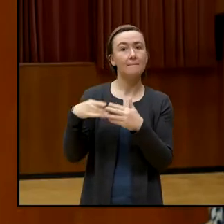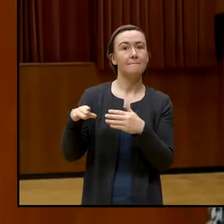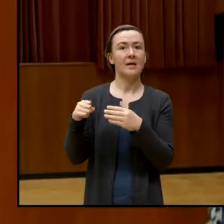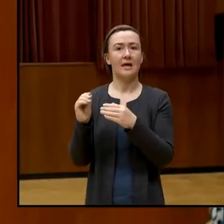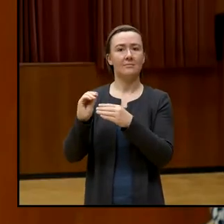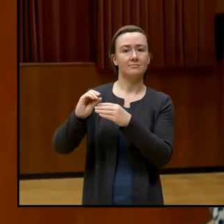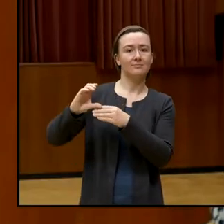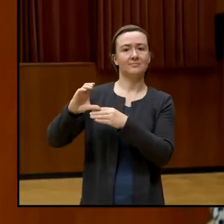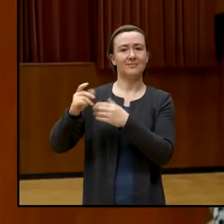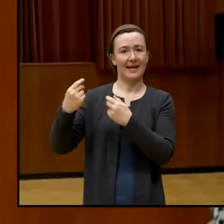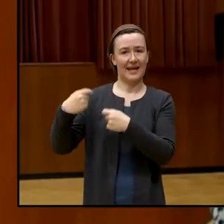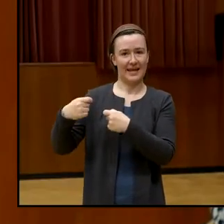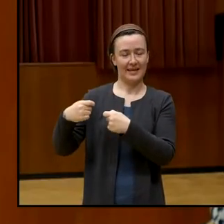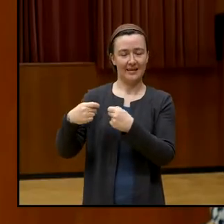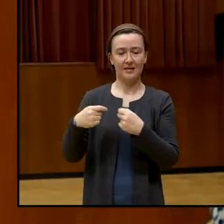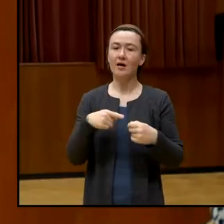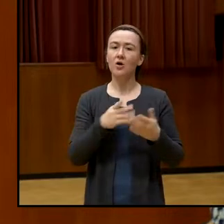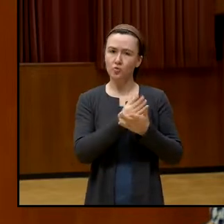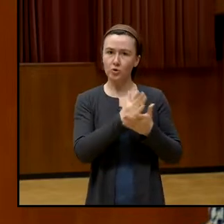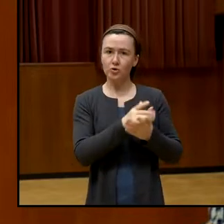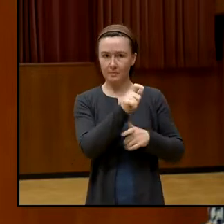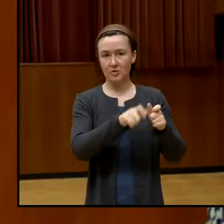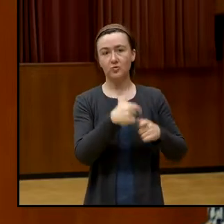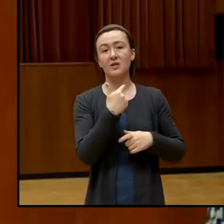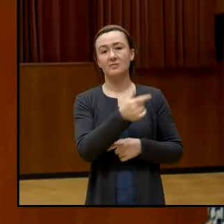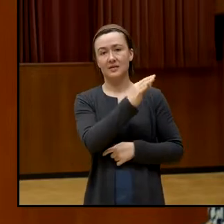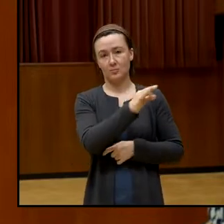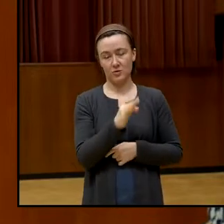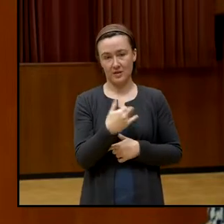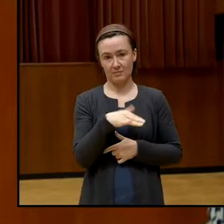wie viel Prozent diese Leute?